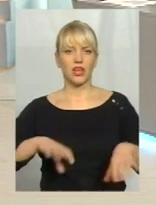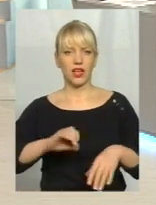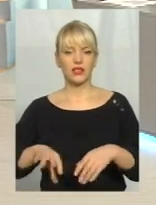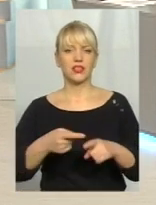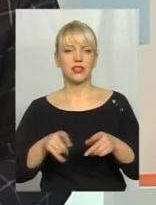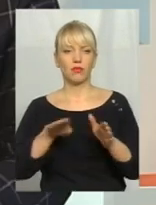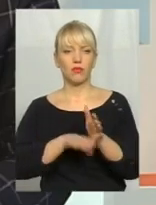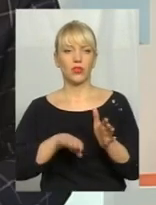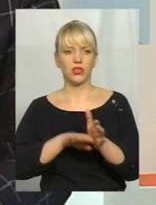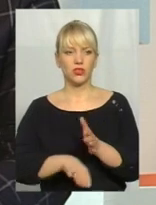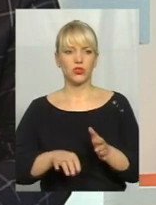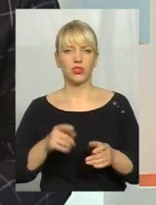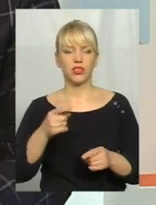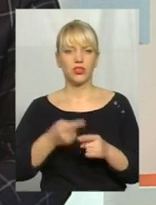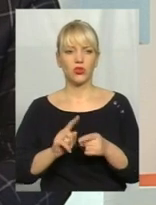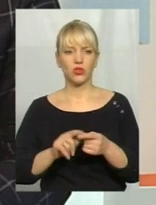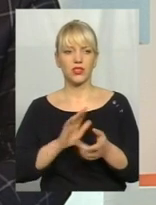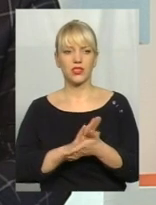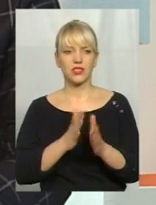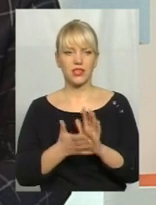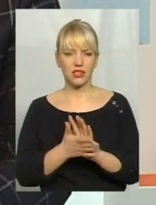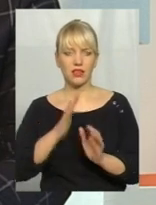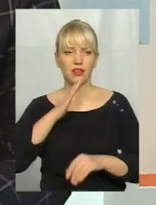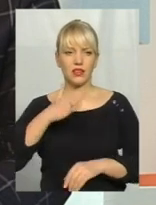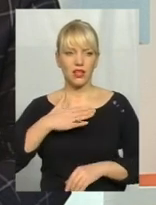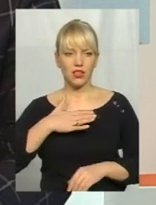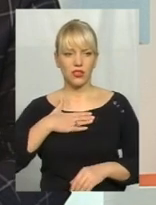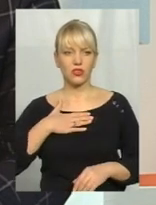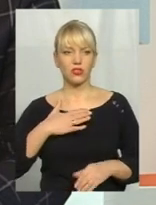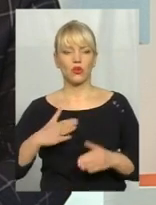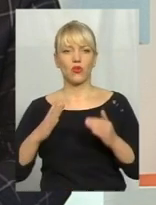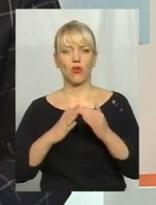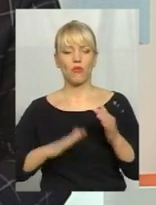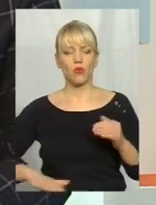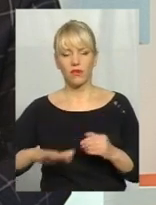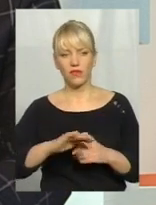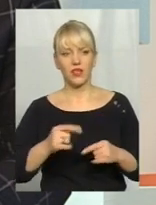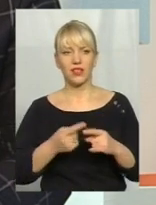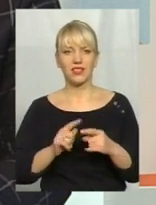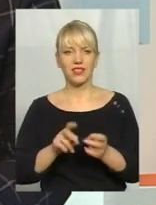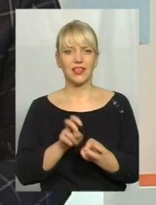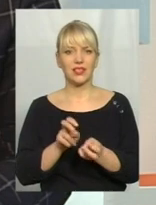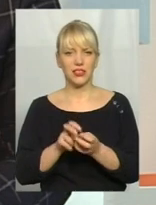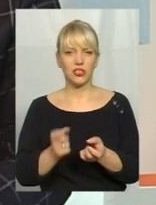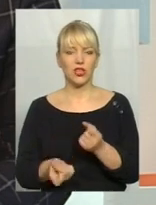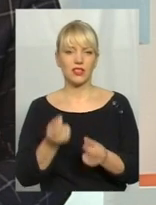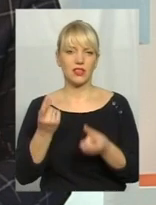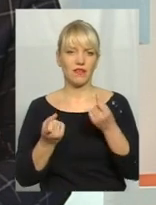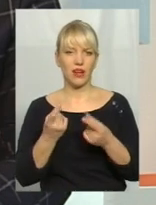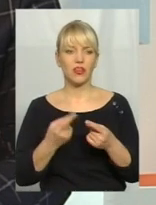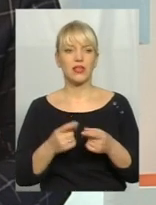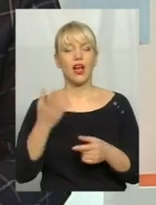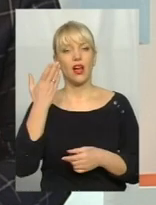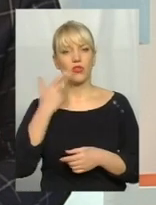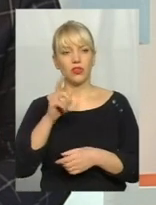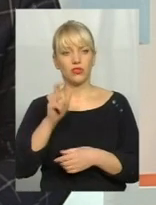погіршує той стан нашого подвір'я, і ті ж гризуни з'являються. А коли вже